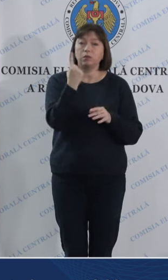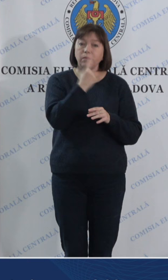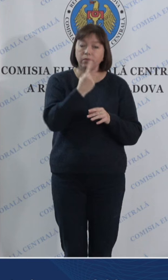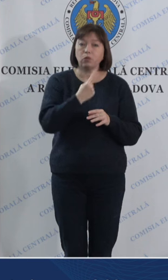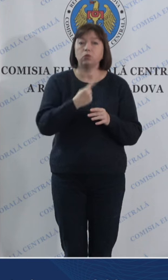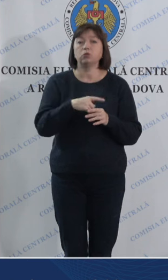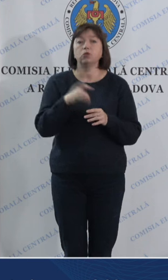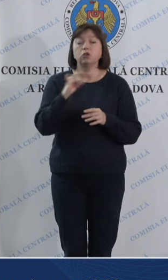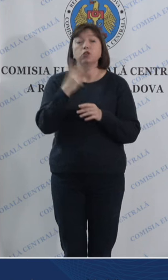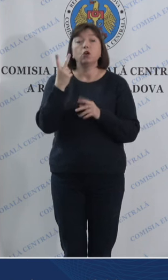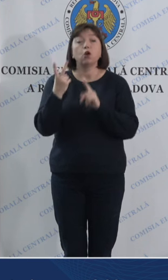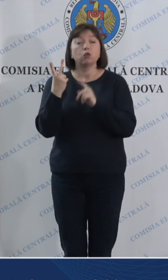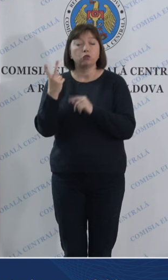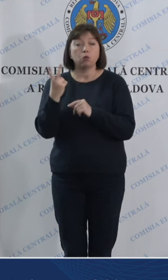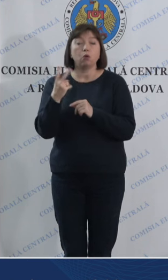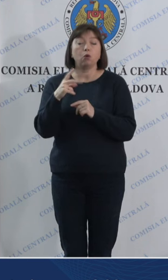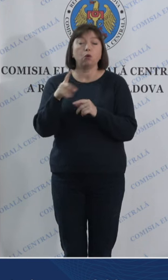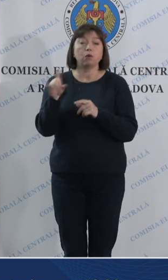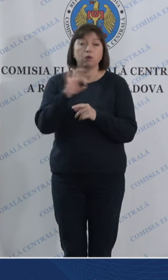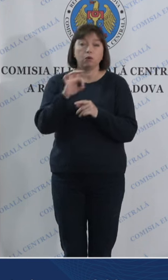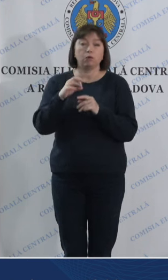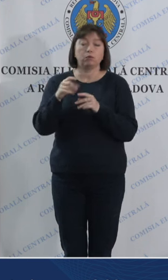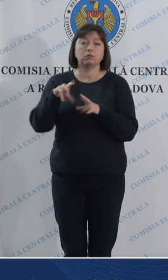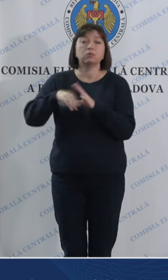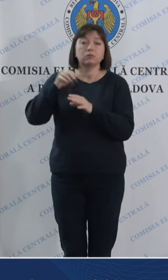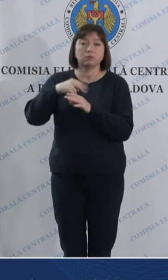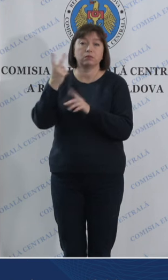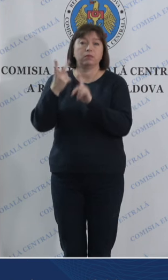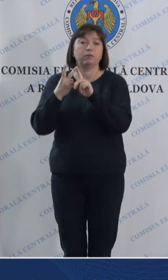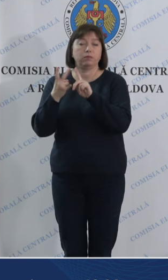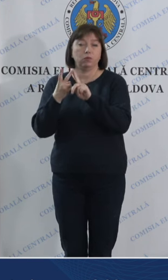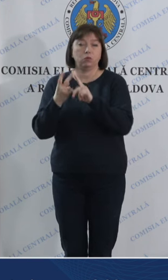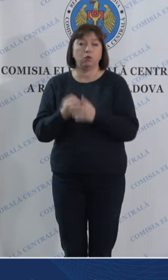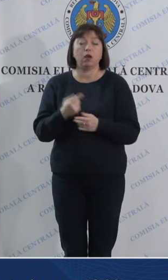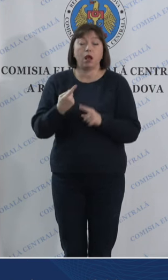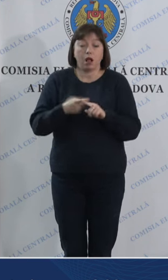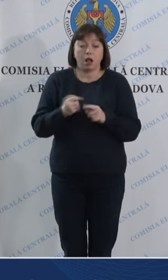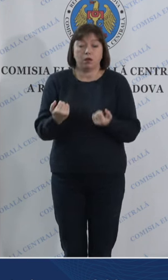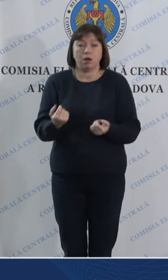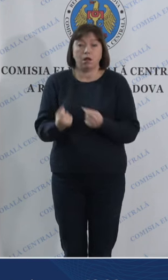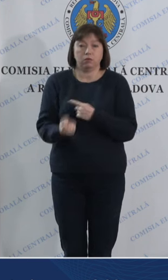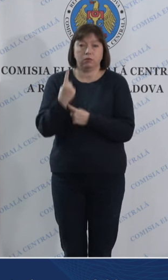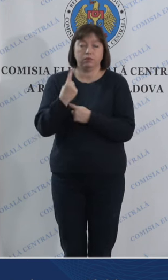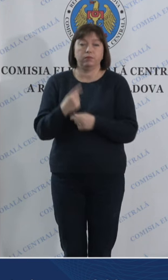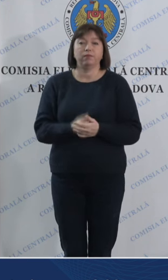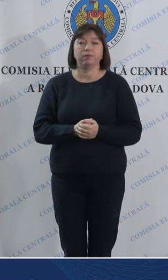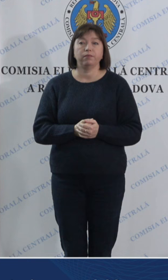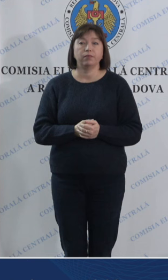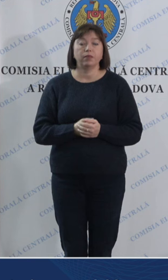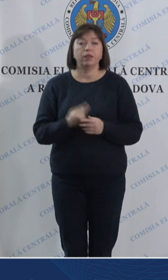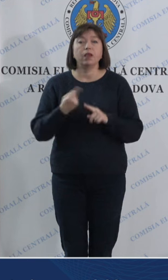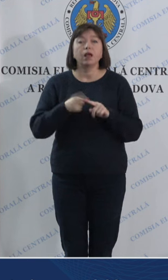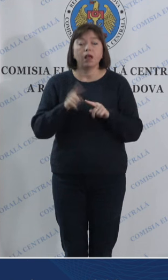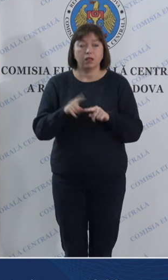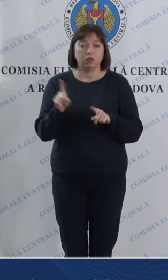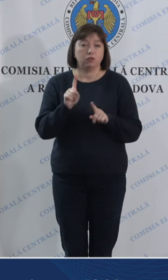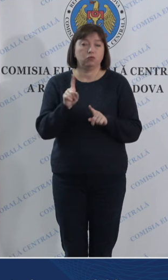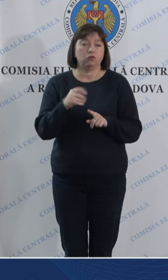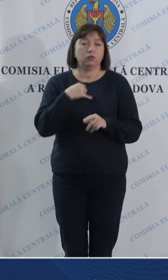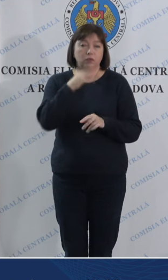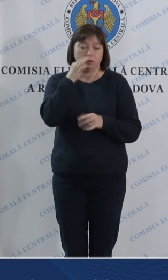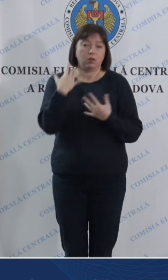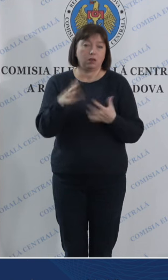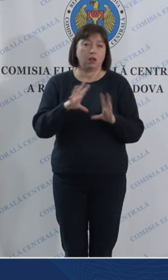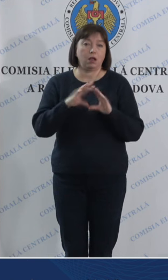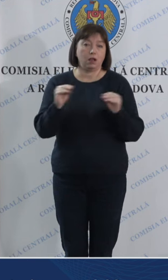două cu referire la scrutinul 2 deci parvenite astăzi asta e ceea ce am vrut să vă relatăm pentru